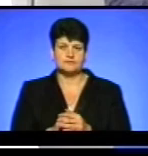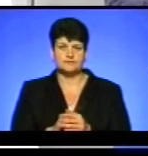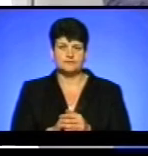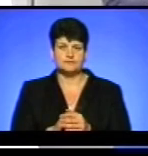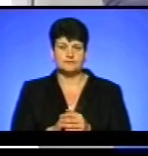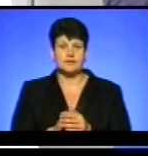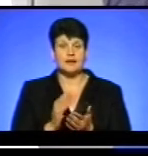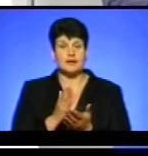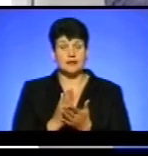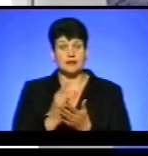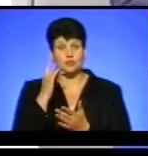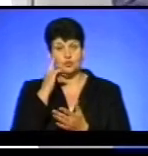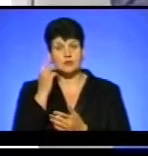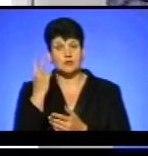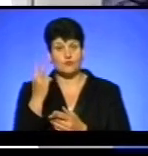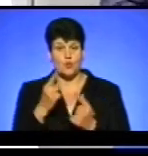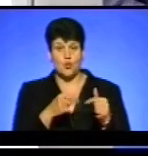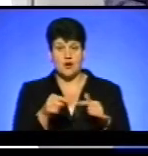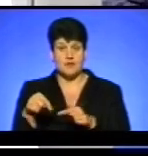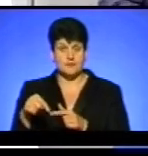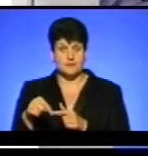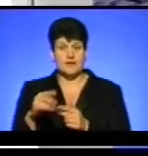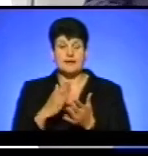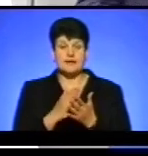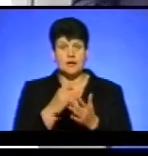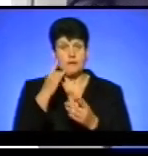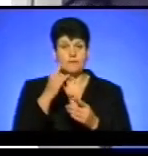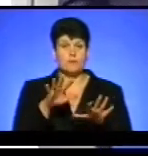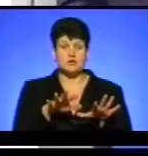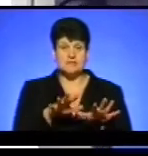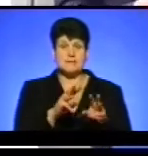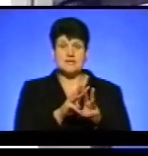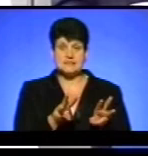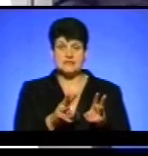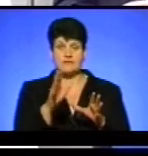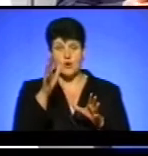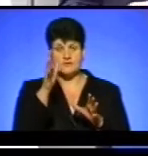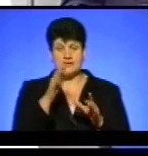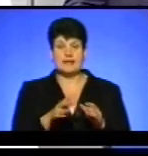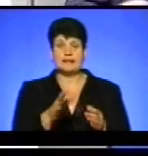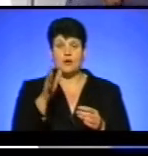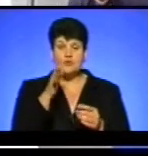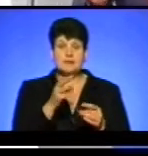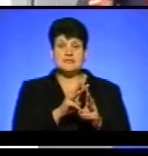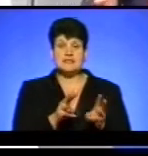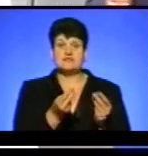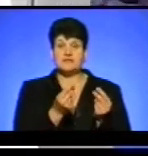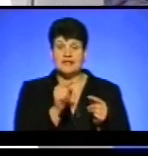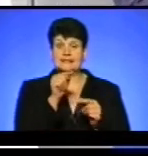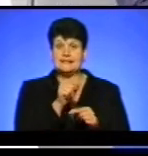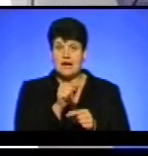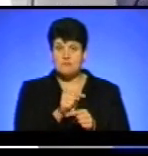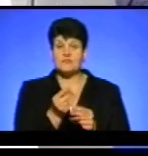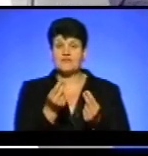скажімо, є позиція двох органів. Є позиція Міністерства освіти і науки, позиція Міністерства фінансів. Там фінанси,